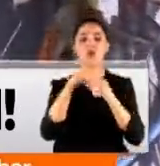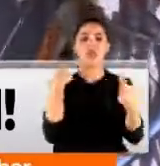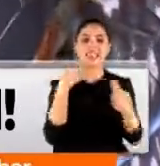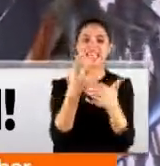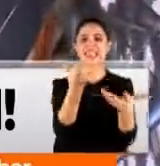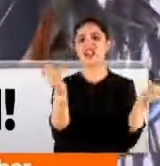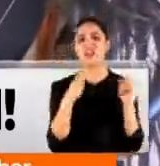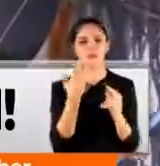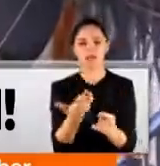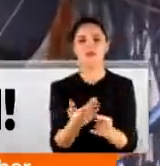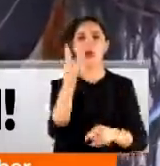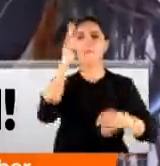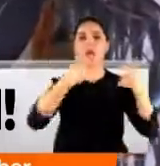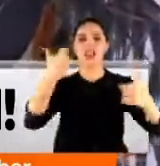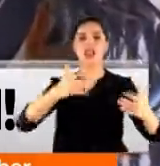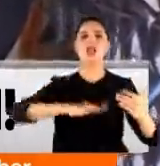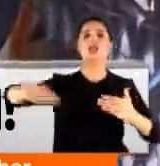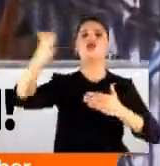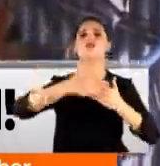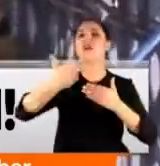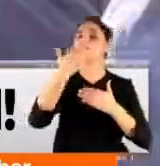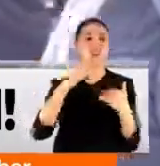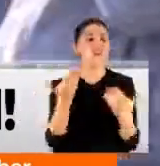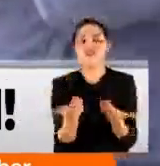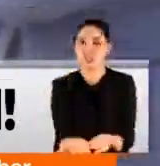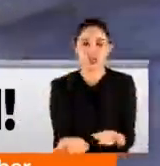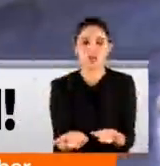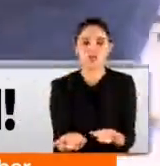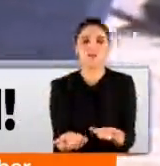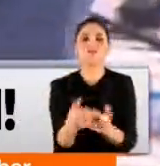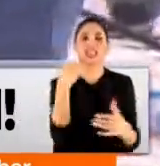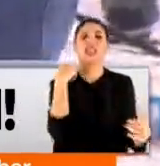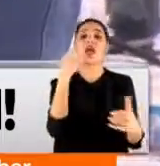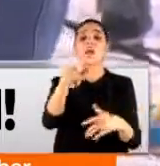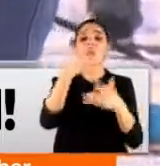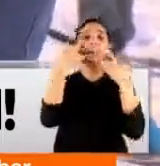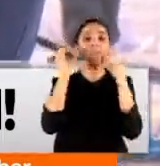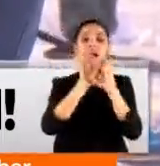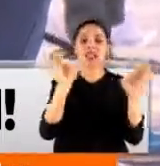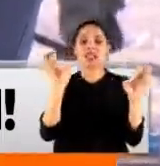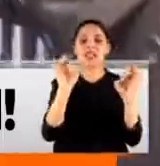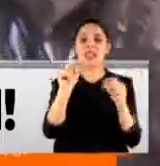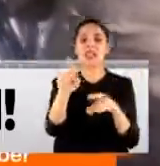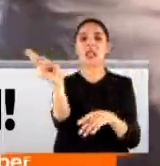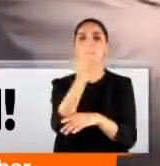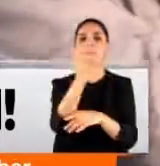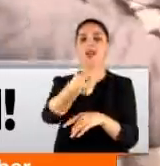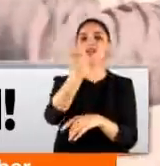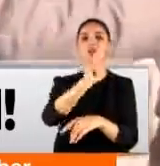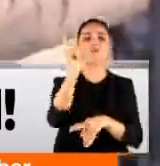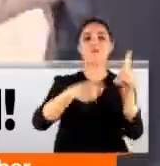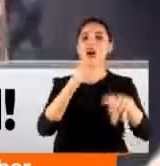kalabalık. Kimi noktada sosyal mesafeden bahsetmek imkansız ve maskesiz yine burada balık tutmaya